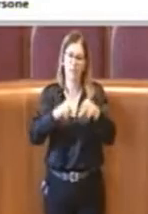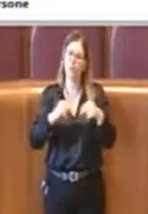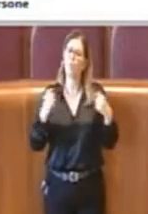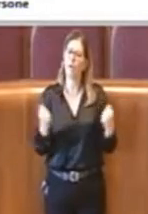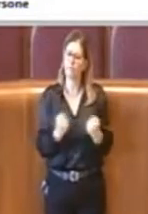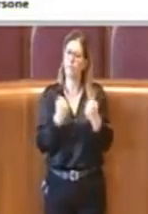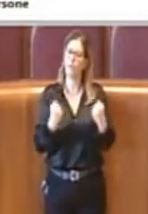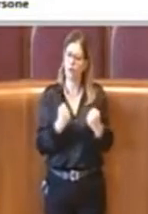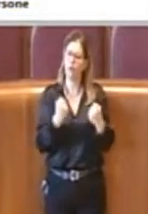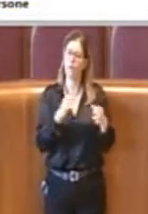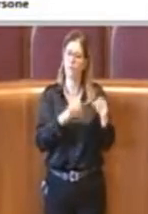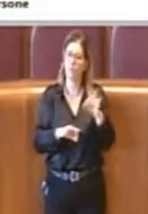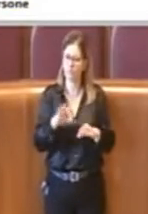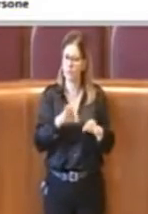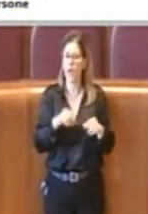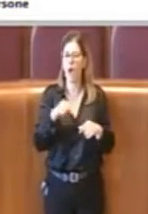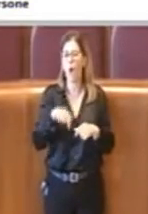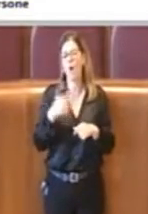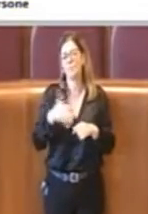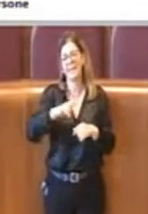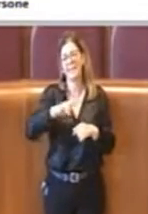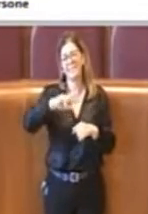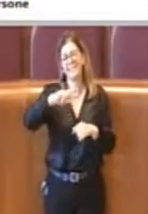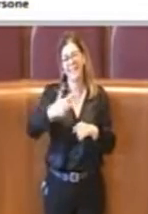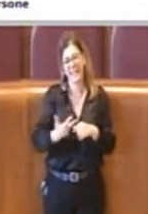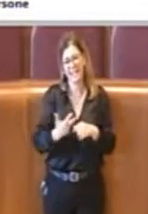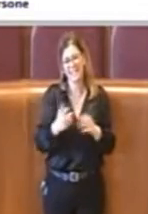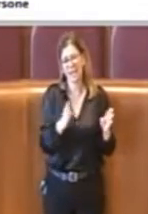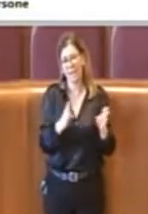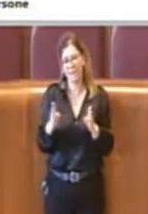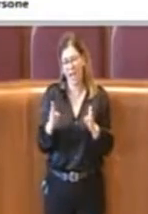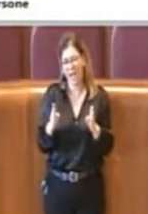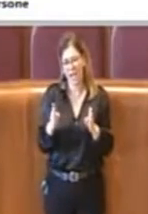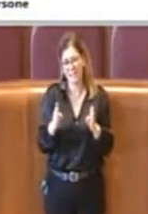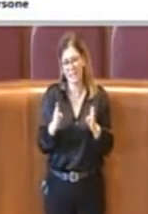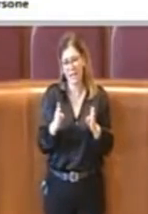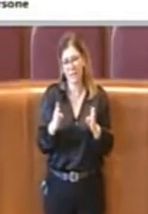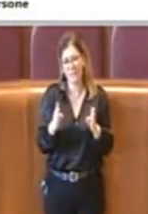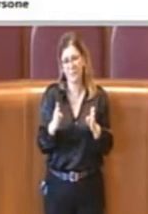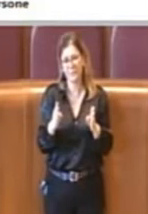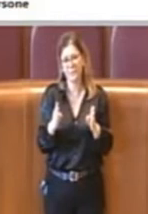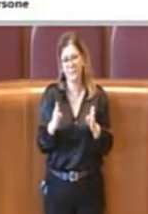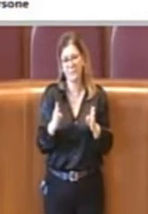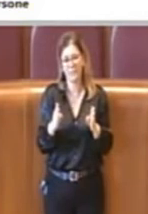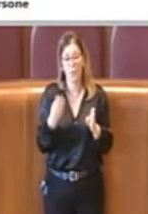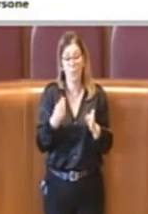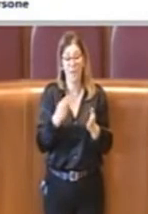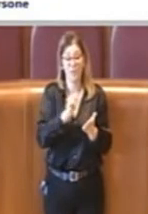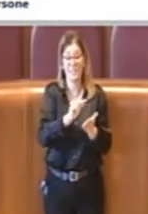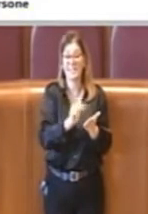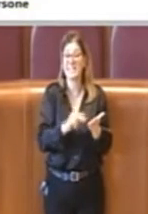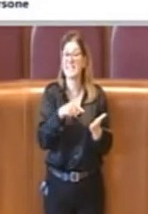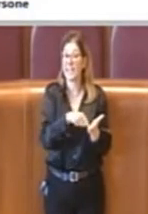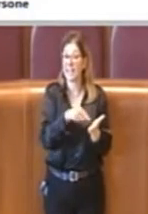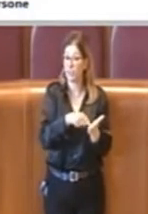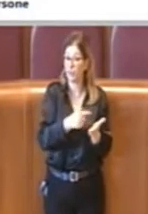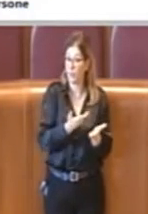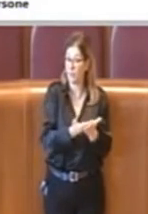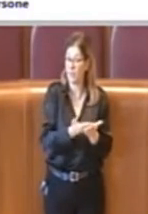ormai siamo alla terza fase non siamo nemmeno più nella prima né nella seconda insomma quando è stata scritta ancora eravamo nella prima